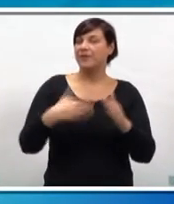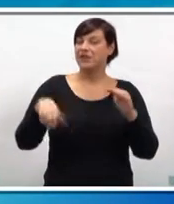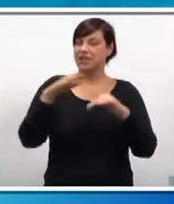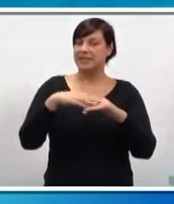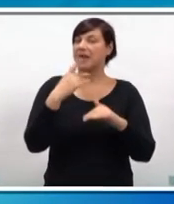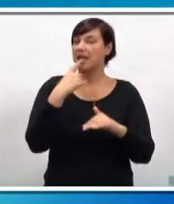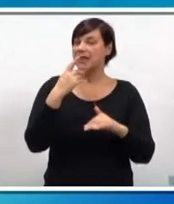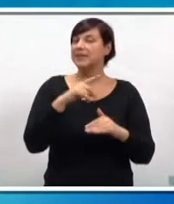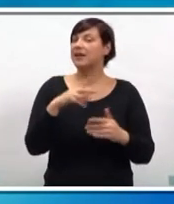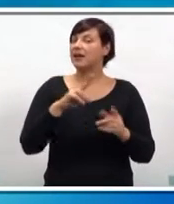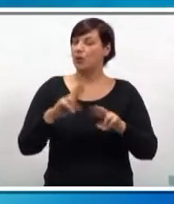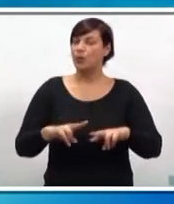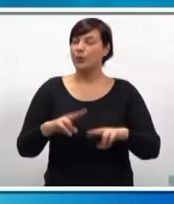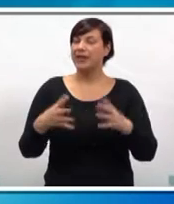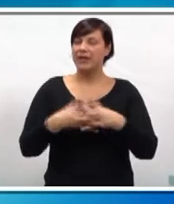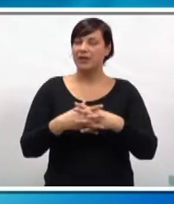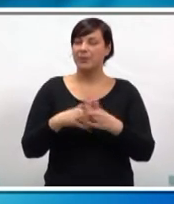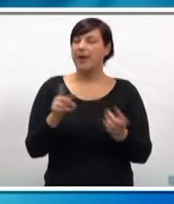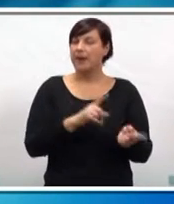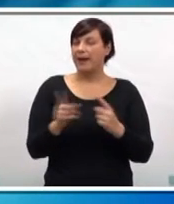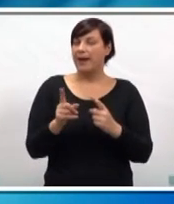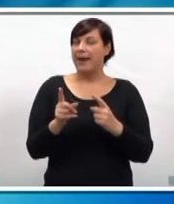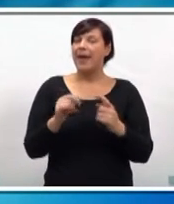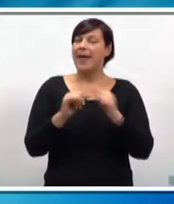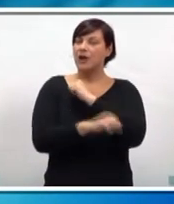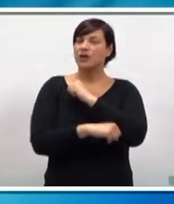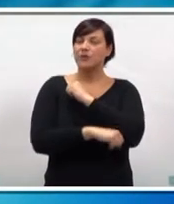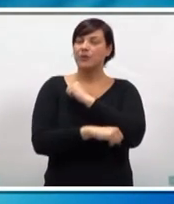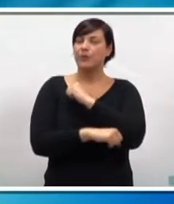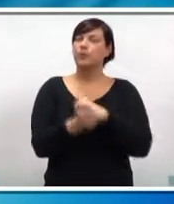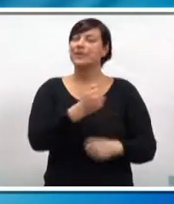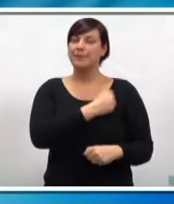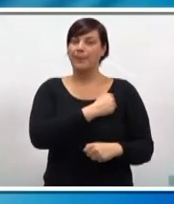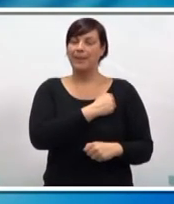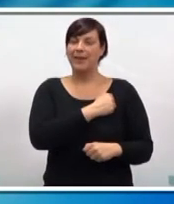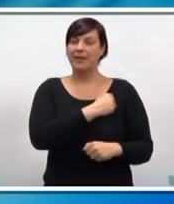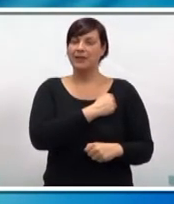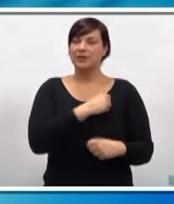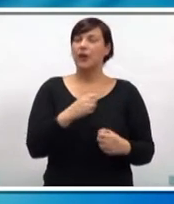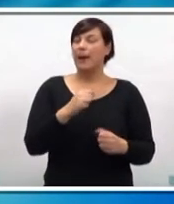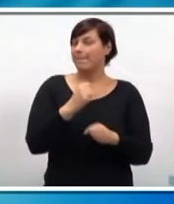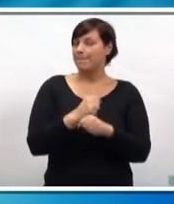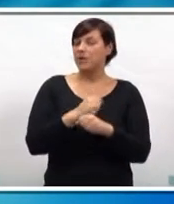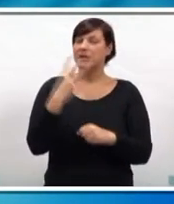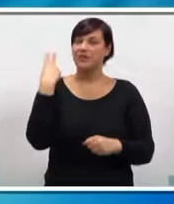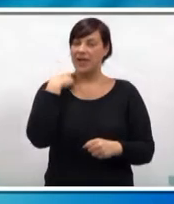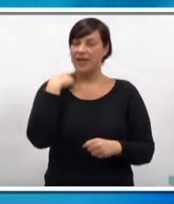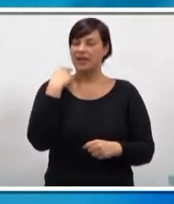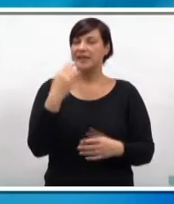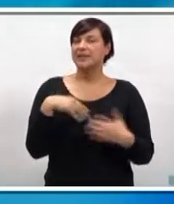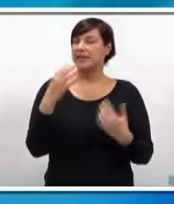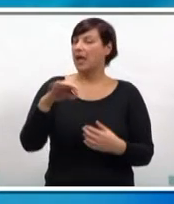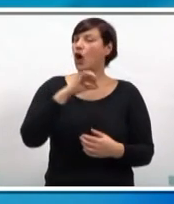stranih jezika nego drugim gradovima, propustio je spomenuti kako je na ekonomskom fakultetu svojčilišta u Splitu poslovni engleski jezik u